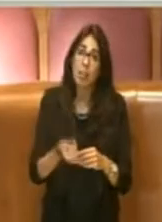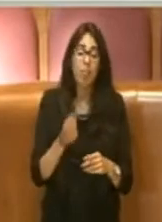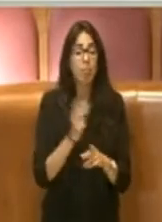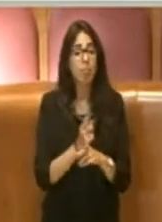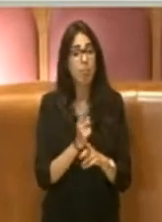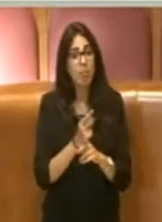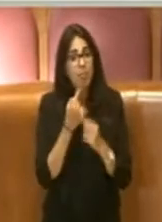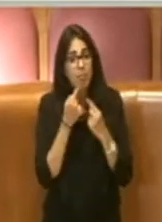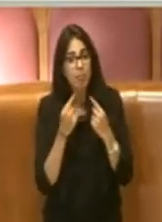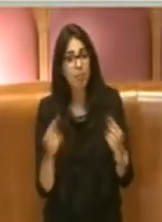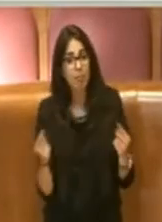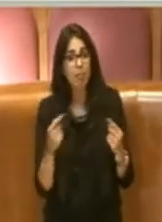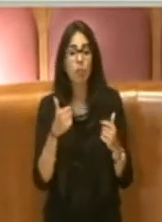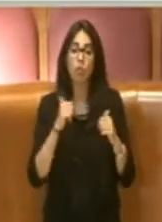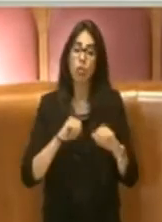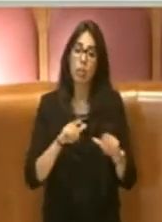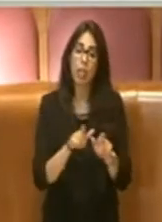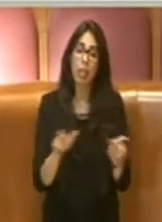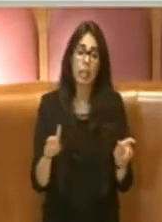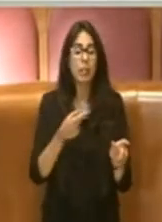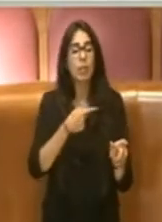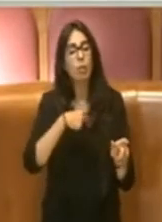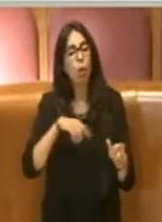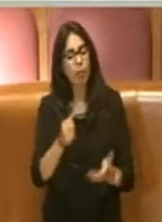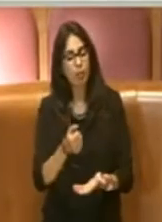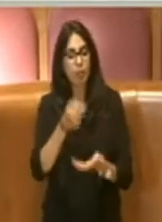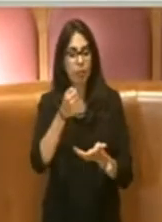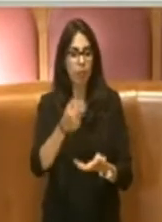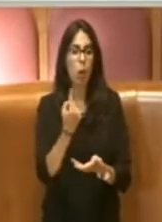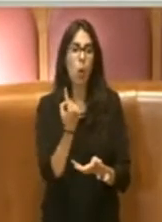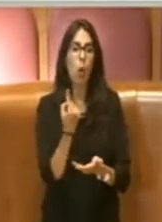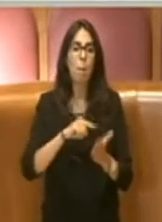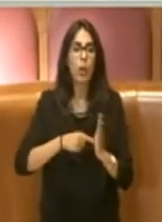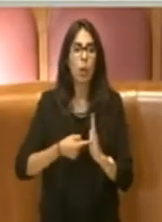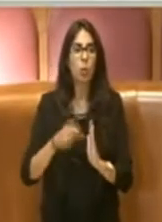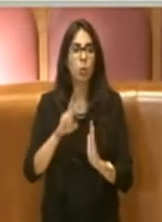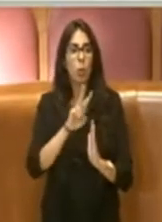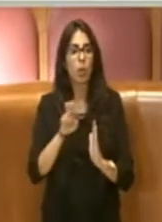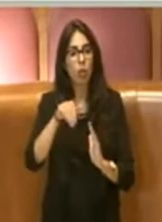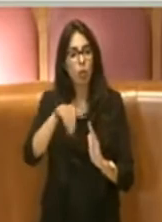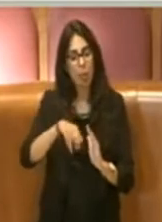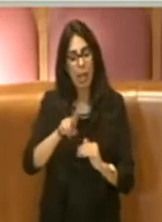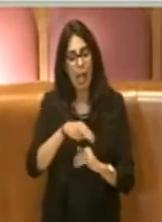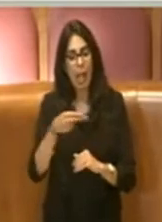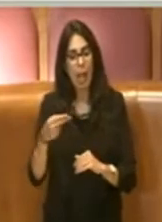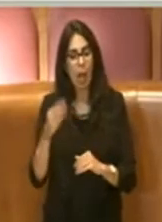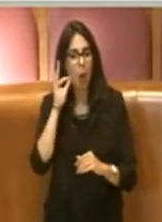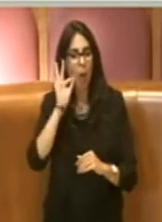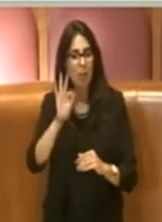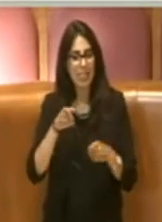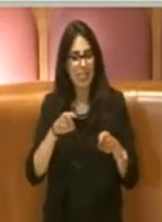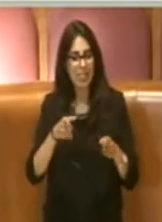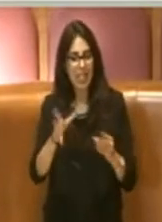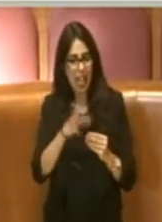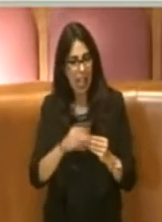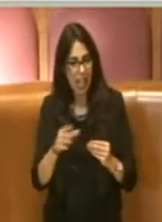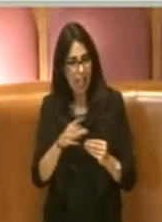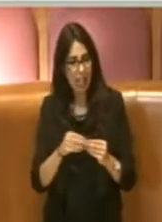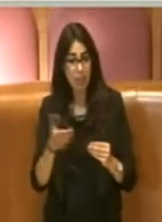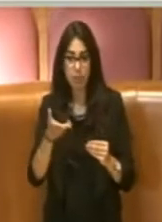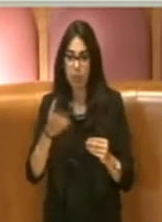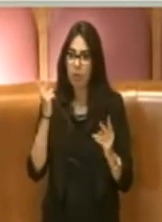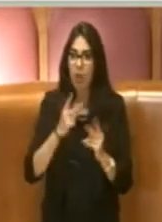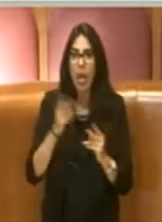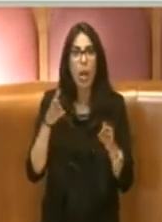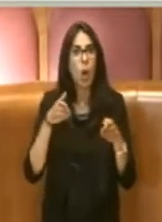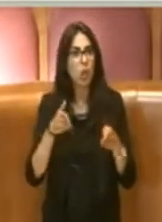cittadini abbiamo stanziato 1.200.000 euro per fare queste strade, le strade sono così ammalorate perché nessuno le ha